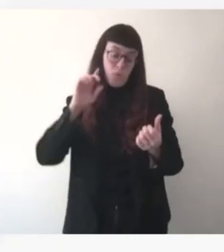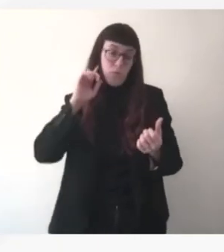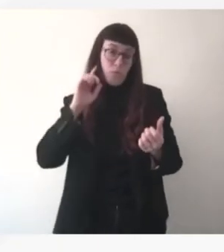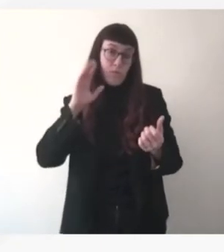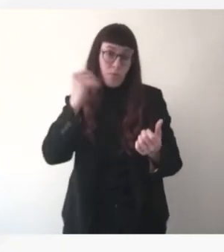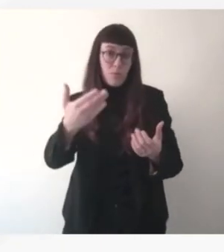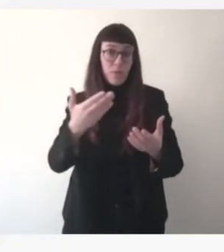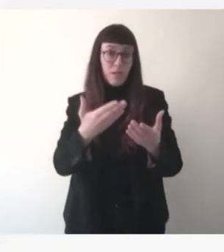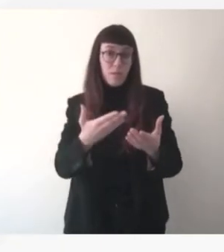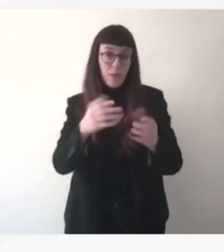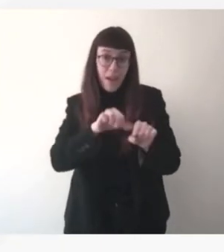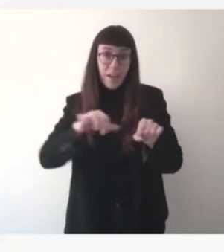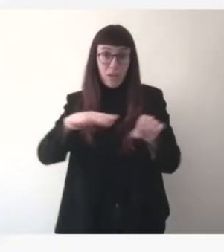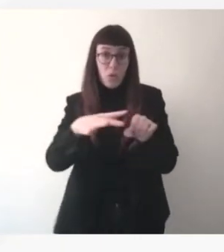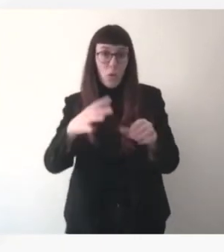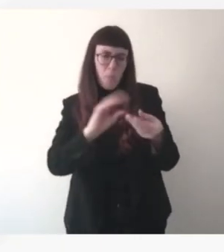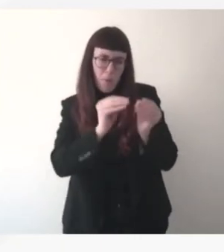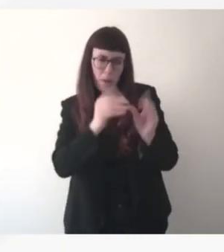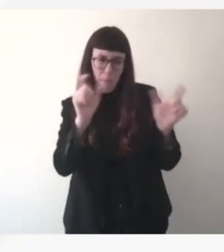concerne évidemment que le contexte français.